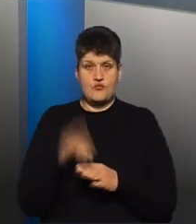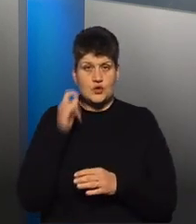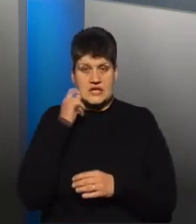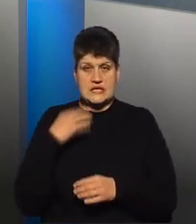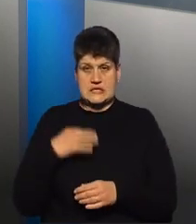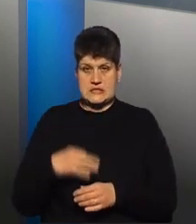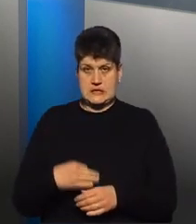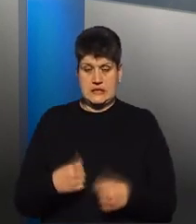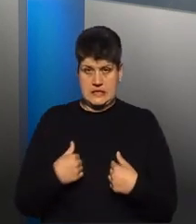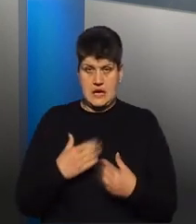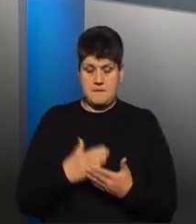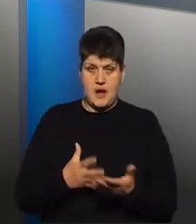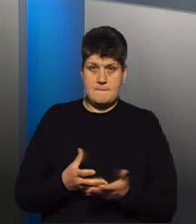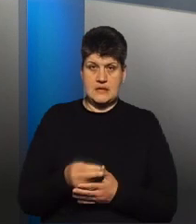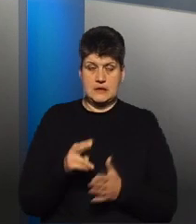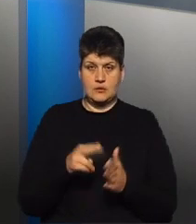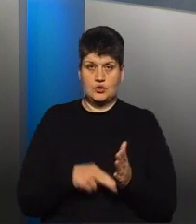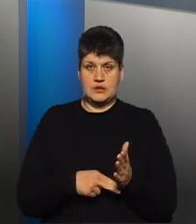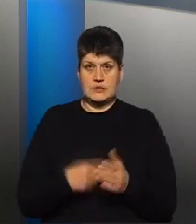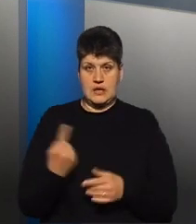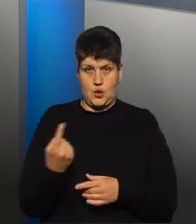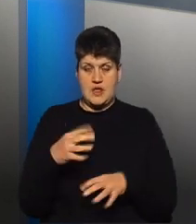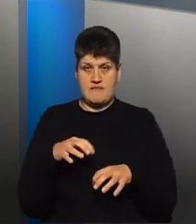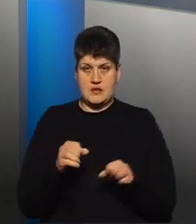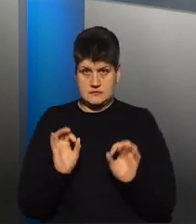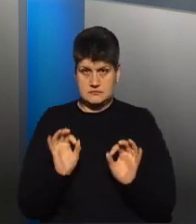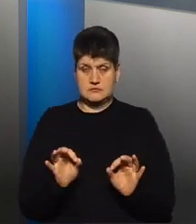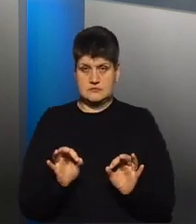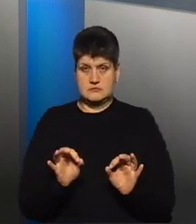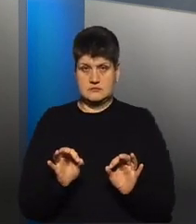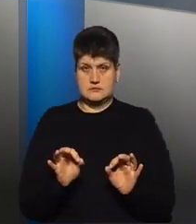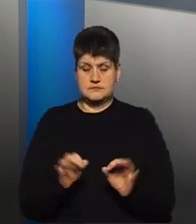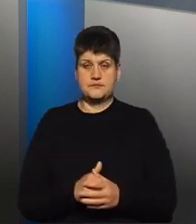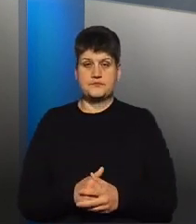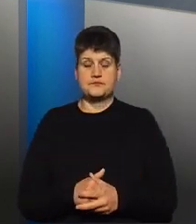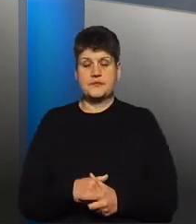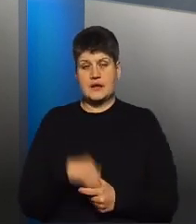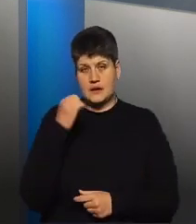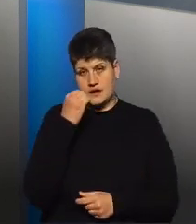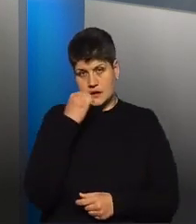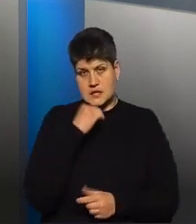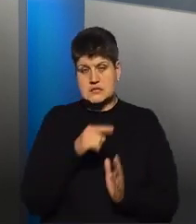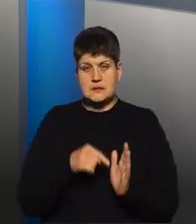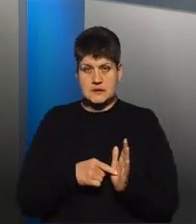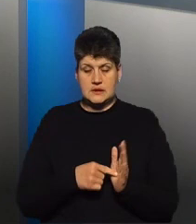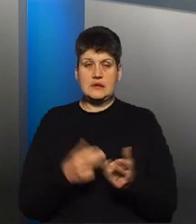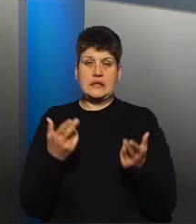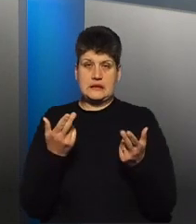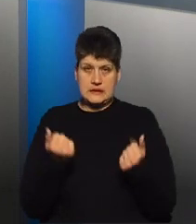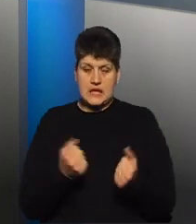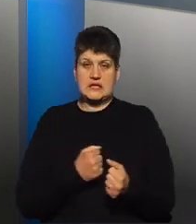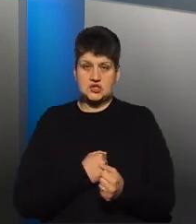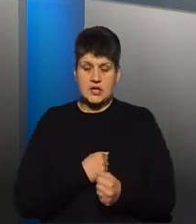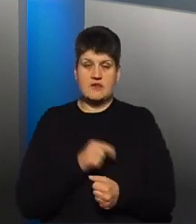вплатити податок, так як одна я власниця квартири. Дякуємо за ваше питання. Дякуємо за запитання. Так, на жаль, ви повинні